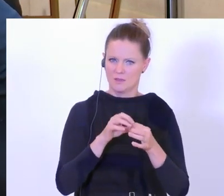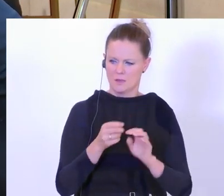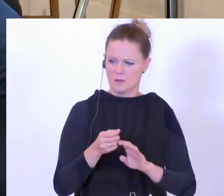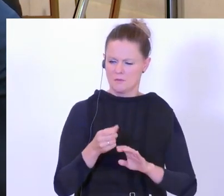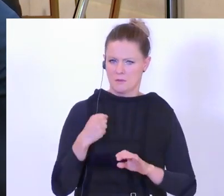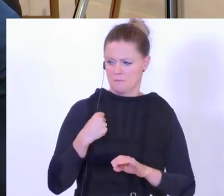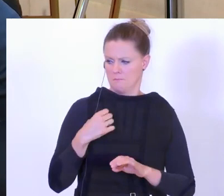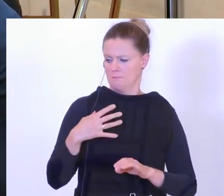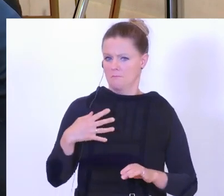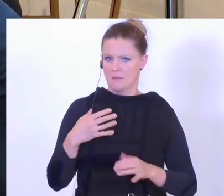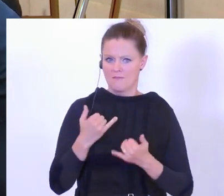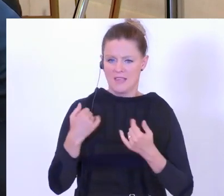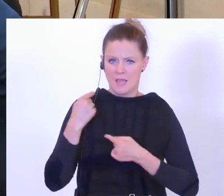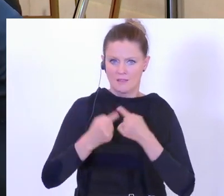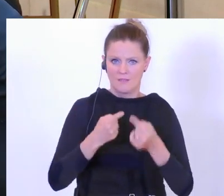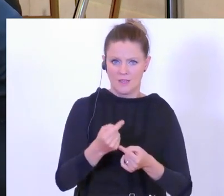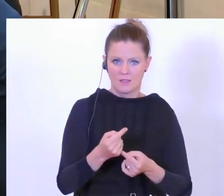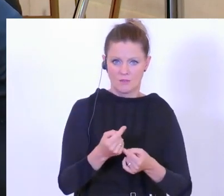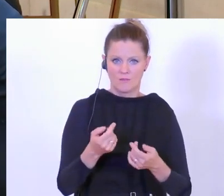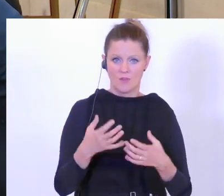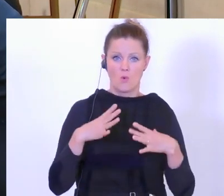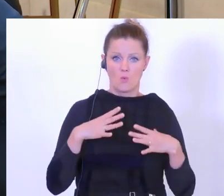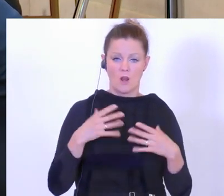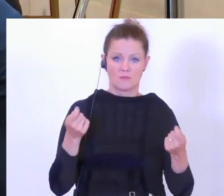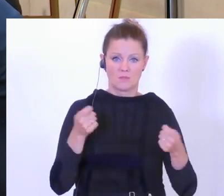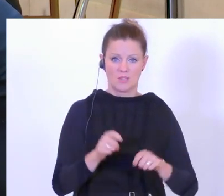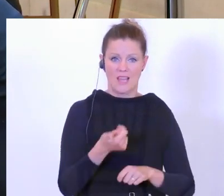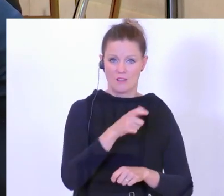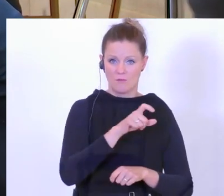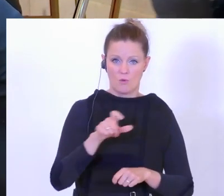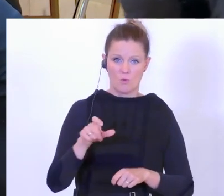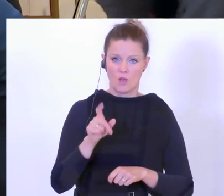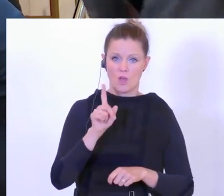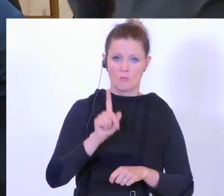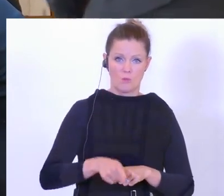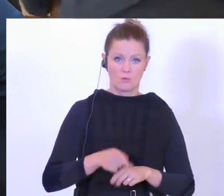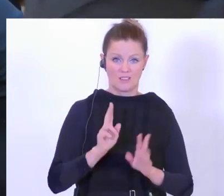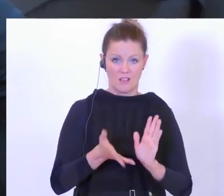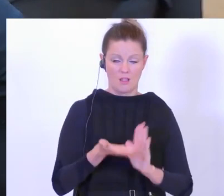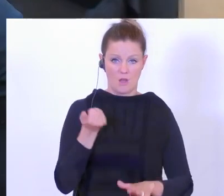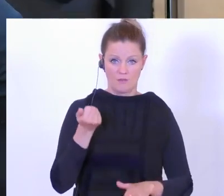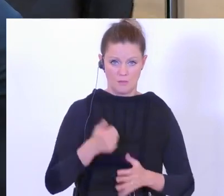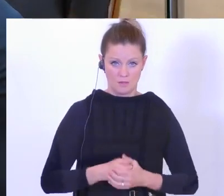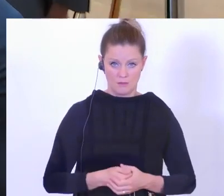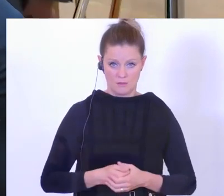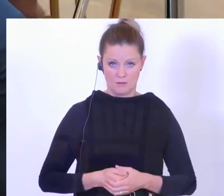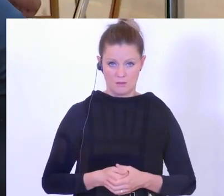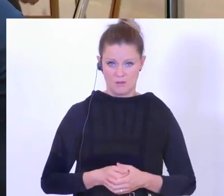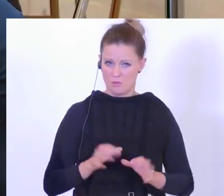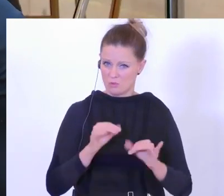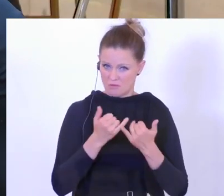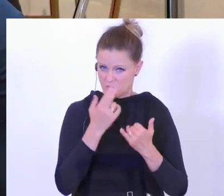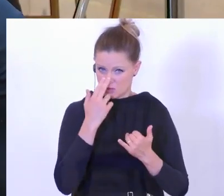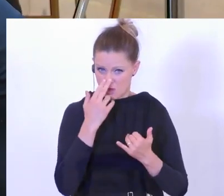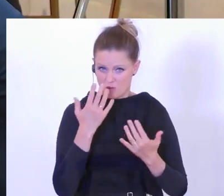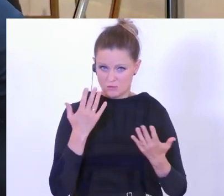entwickelt in der Coronakrise, kann diese Urlaubsbeschränkung von einer Woche pro Monat, kann die eventuell ganz aufgehoben werden oder wie